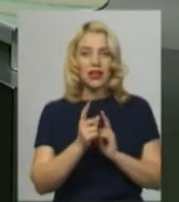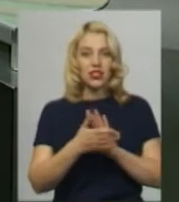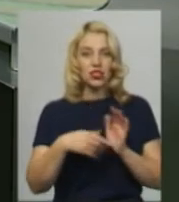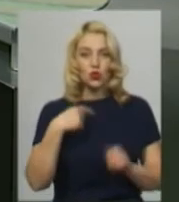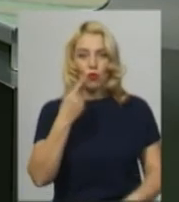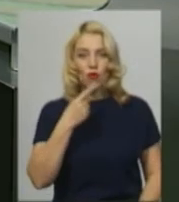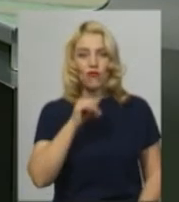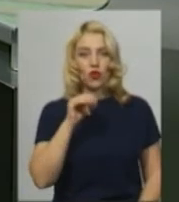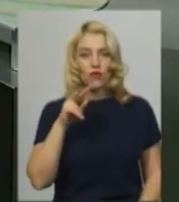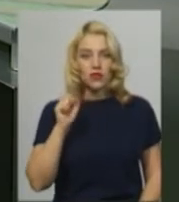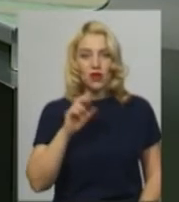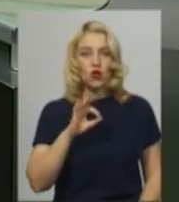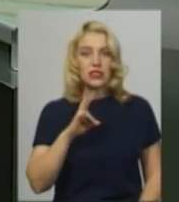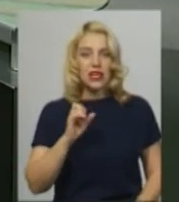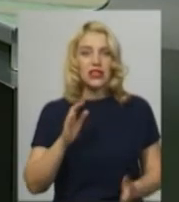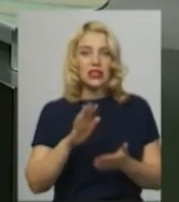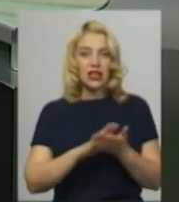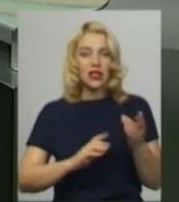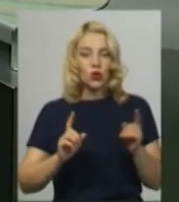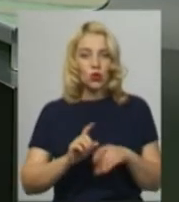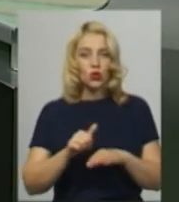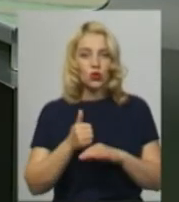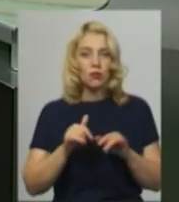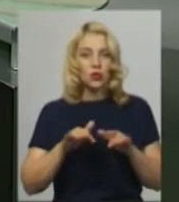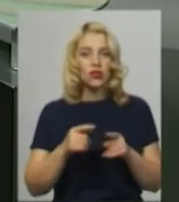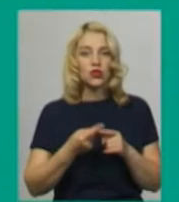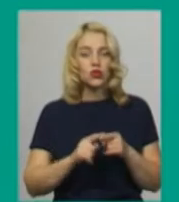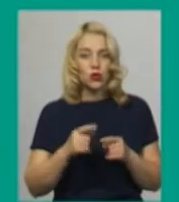Оксана Фіновська. Далі коротко про головні події цього дня.